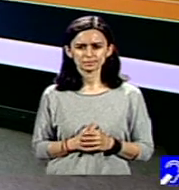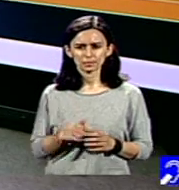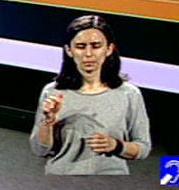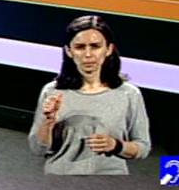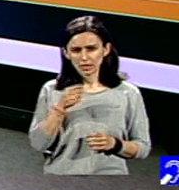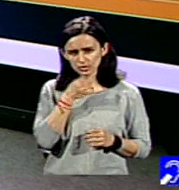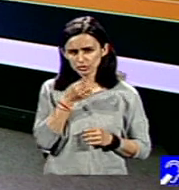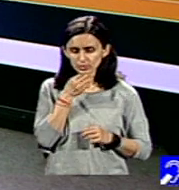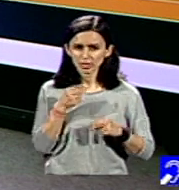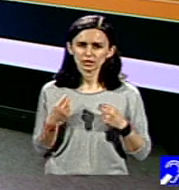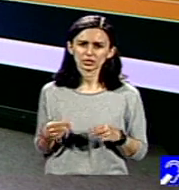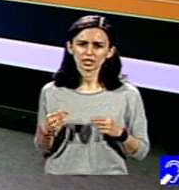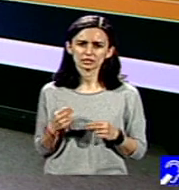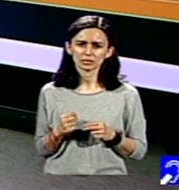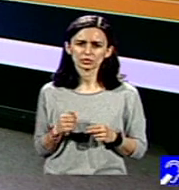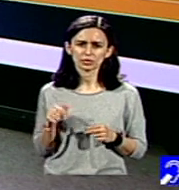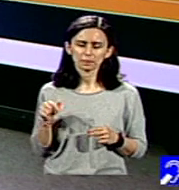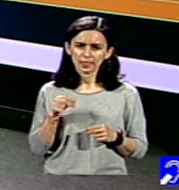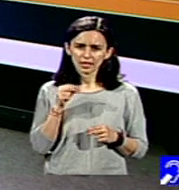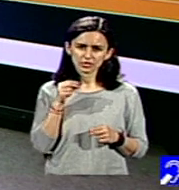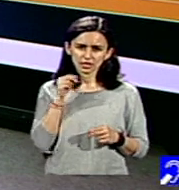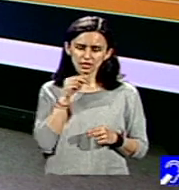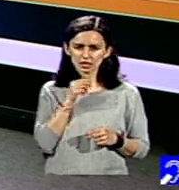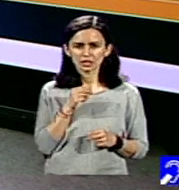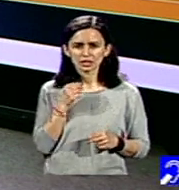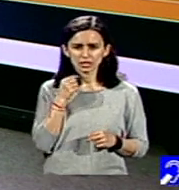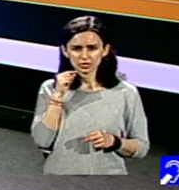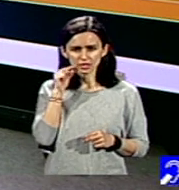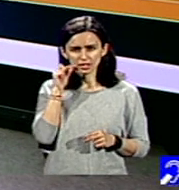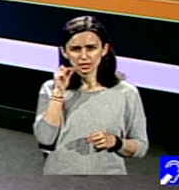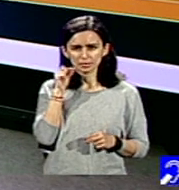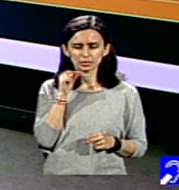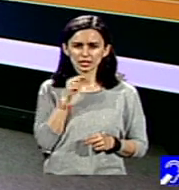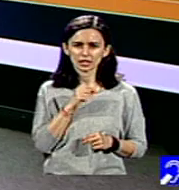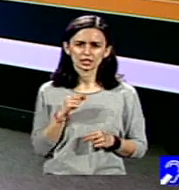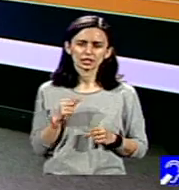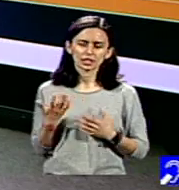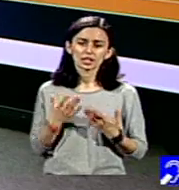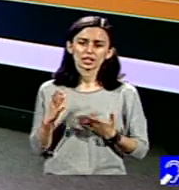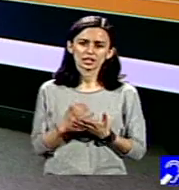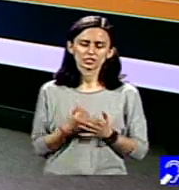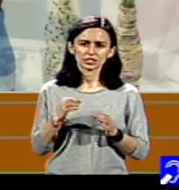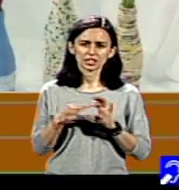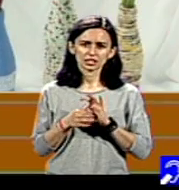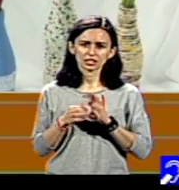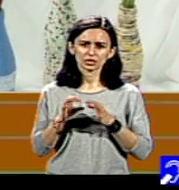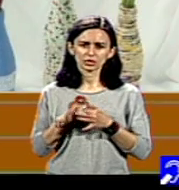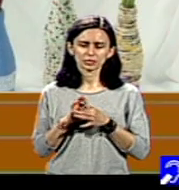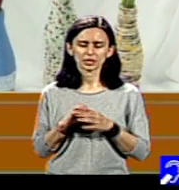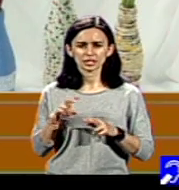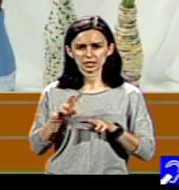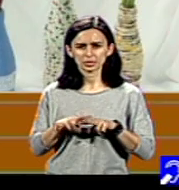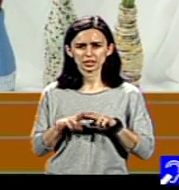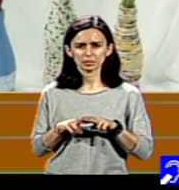băiat Cosperger, care a câștigat-o în impiața de matematică. Eu o să-ți spun că grupul